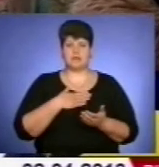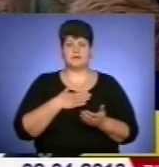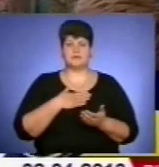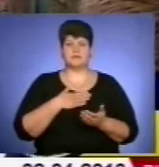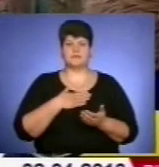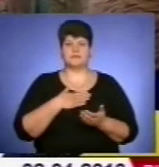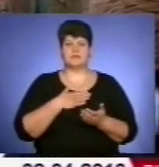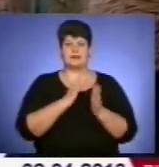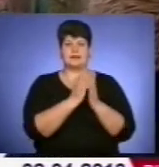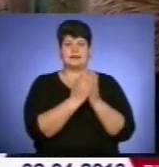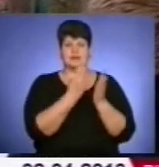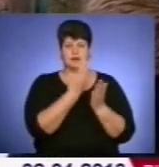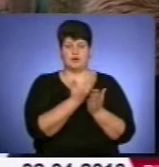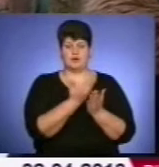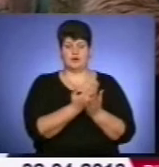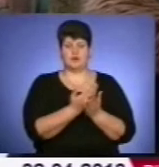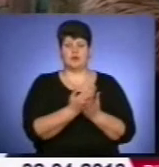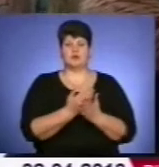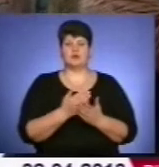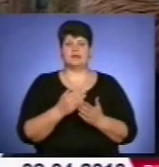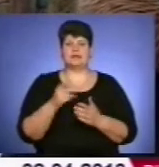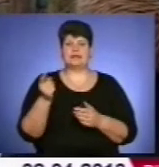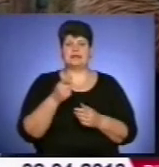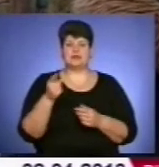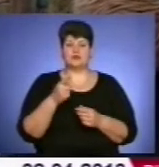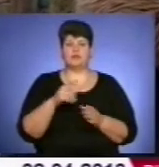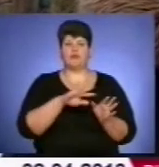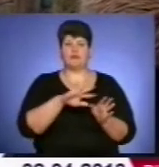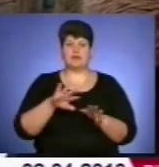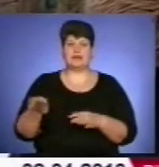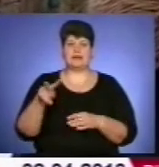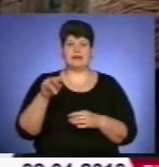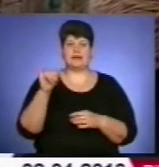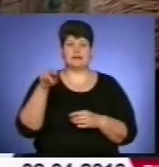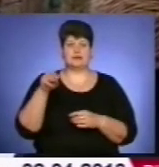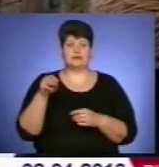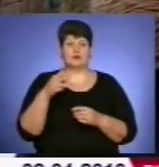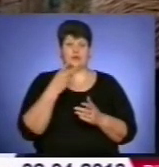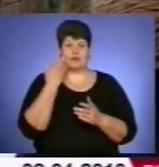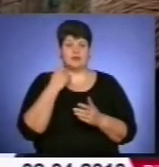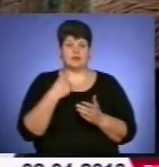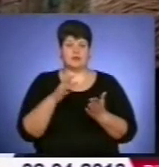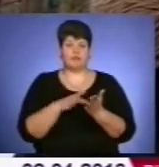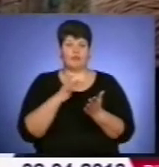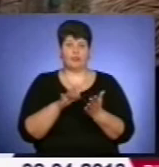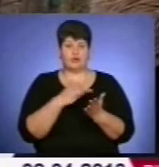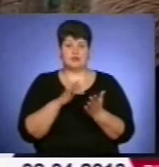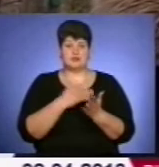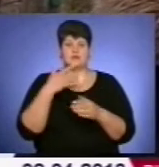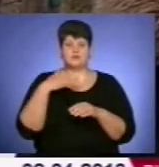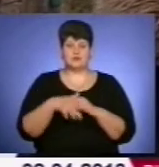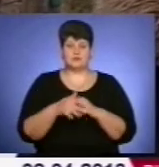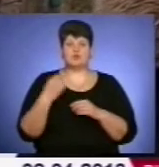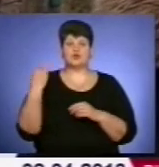так виглядає. Це книга пані Любомири Бойсу «Тернопіль в плені літ». І коли я її полистав, то зрозумів, що про історію